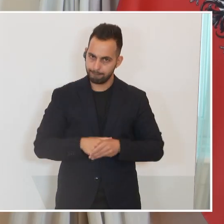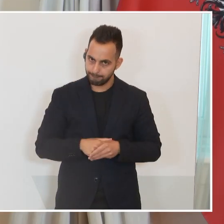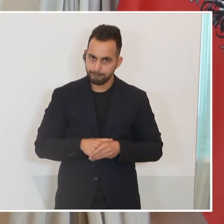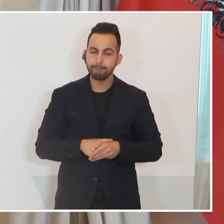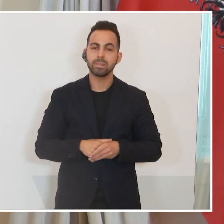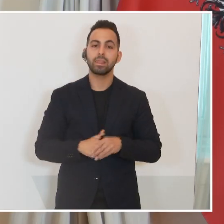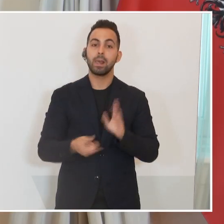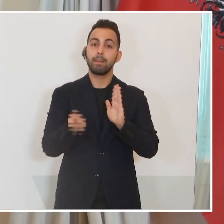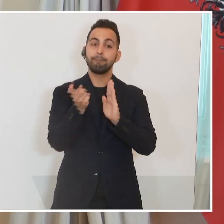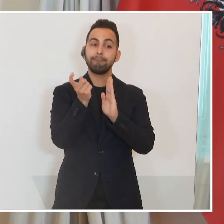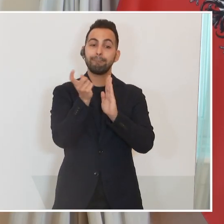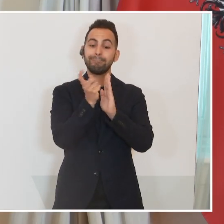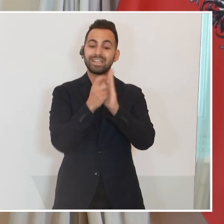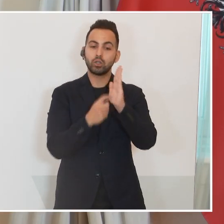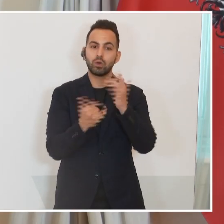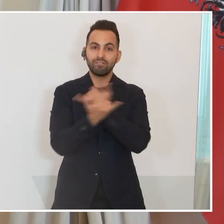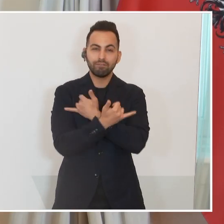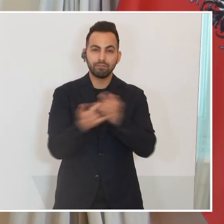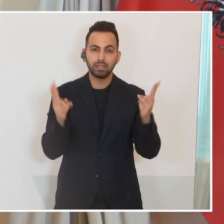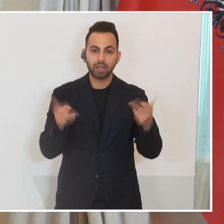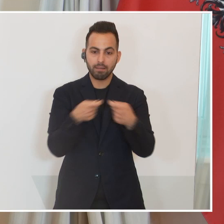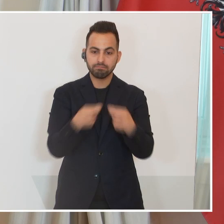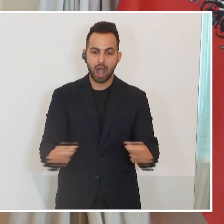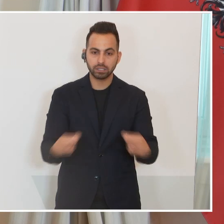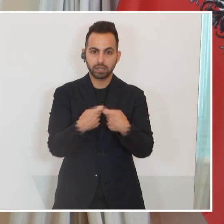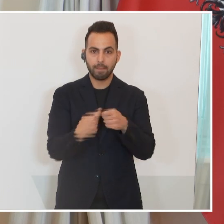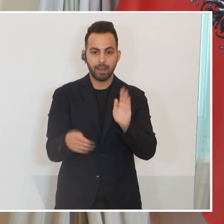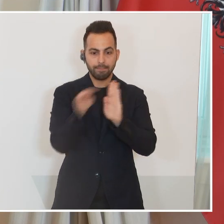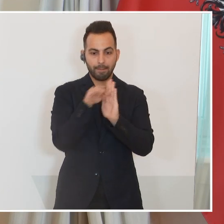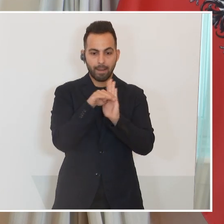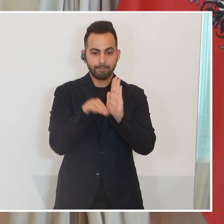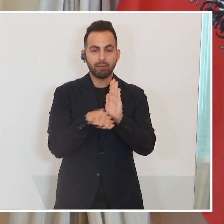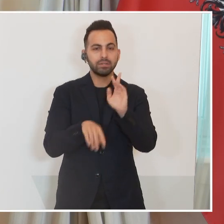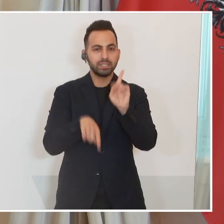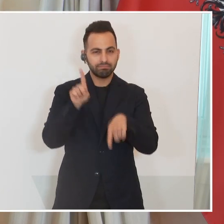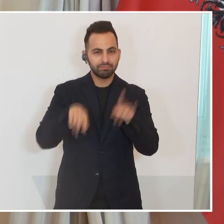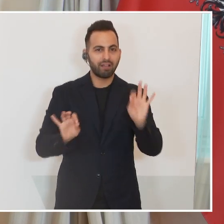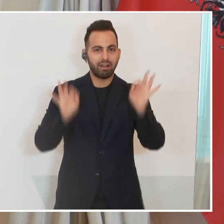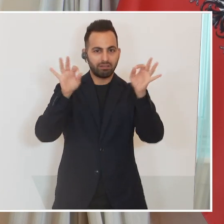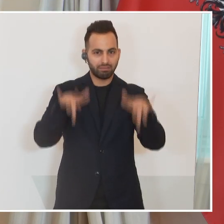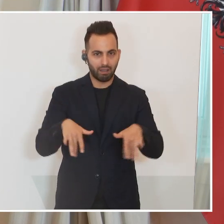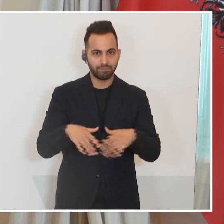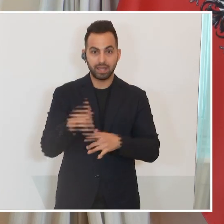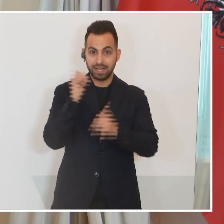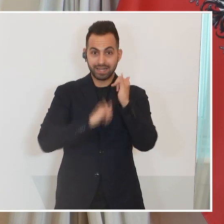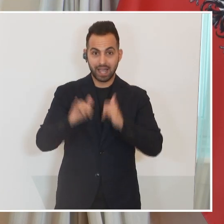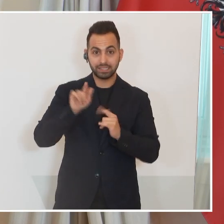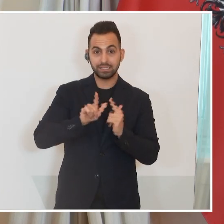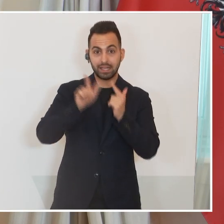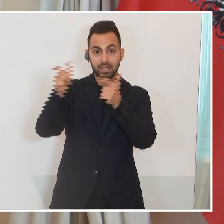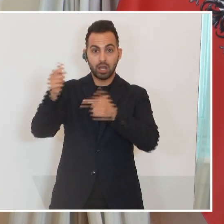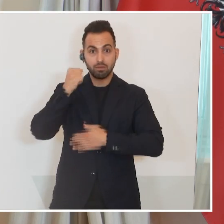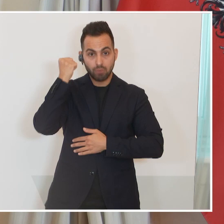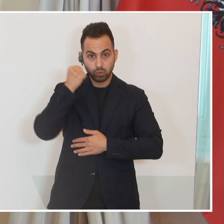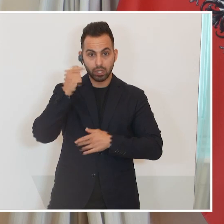Bedingungen, wie man jeweils die einzelnen Maßnahmen setzt, Unterschiede in der Qualität. Bei der Reise nach Moskau, aber